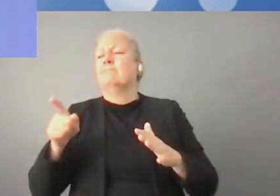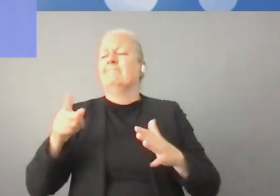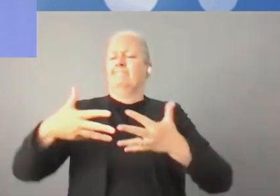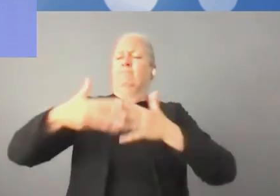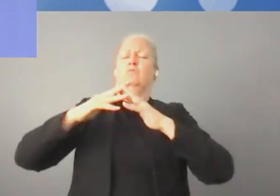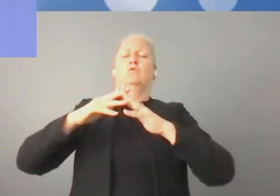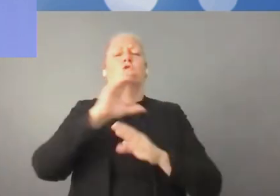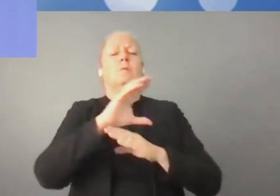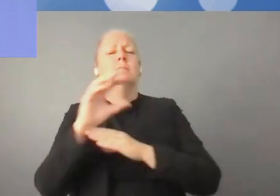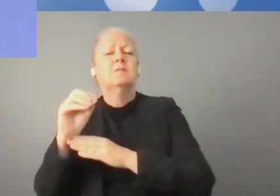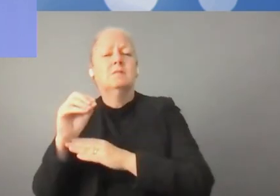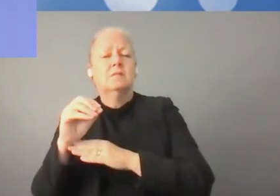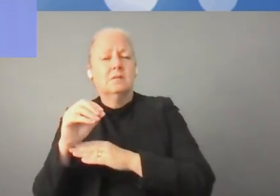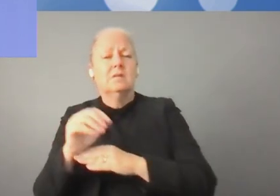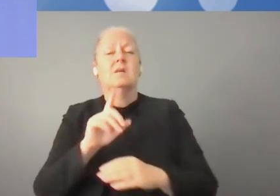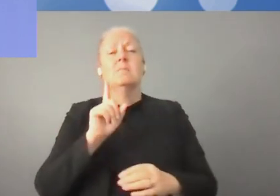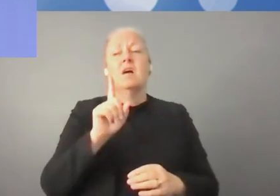ont un accès plus facile